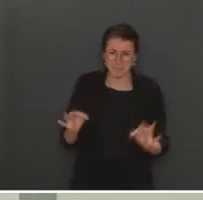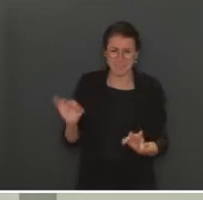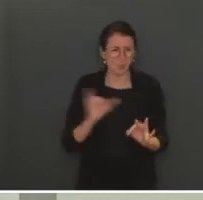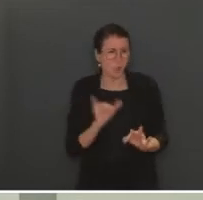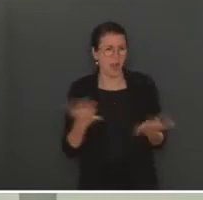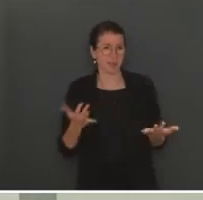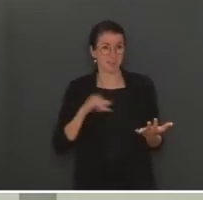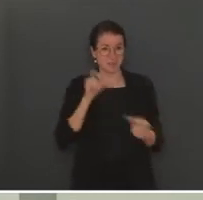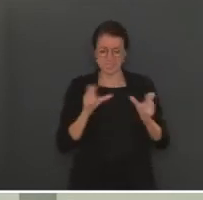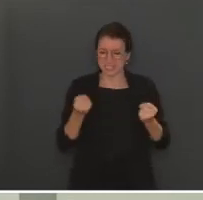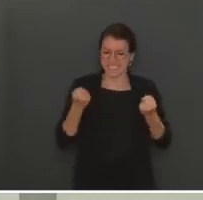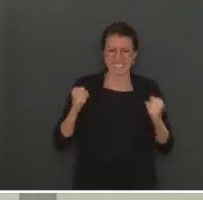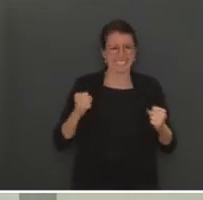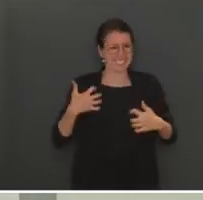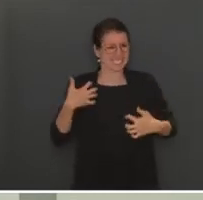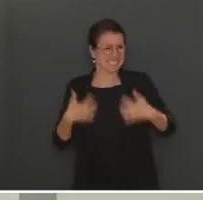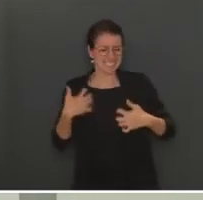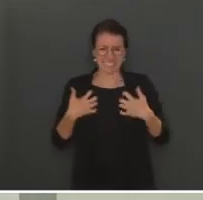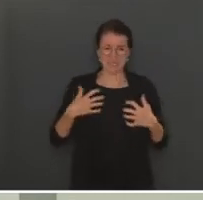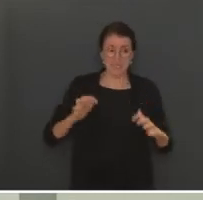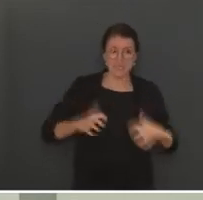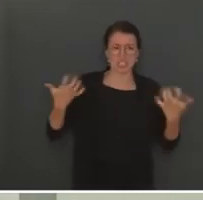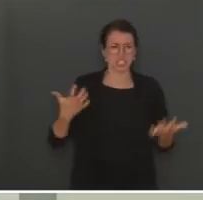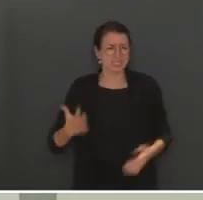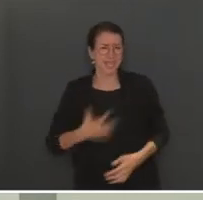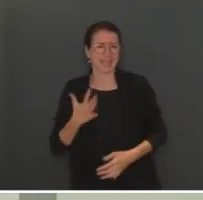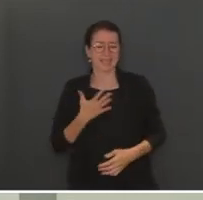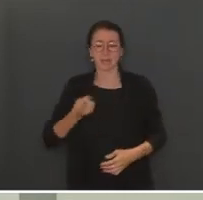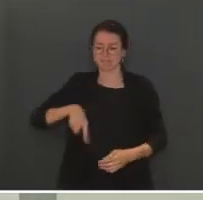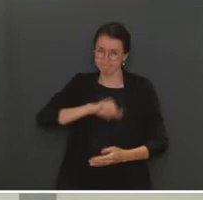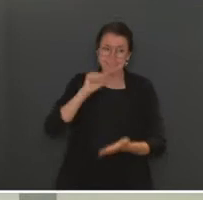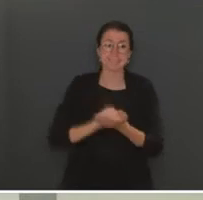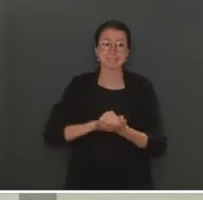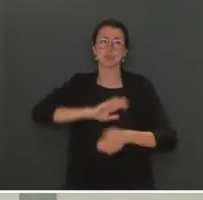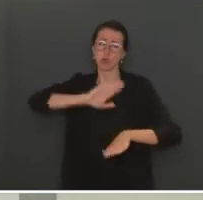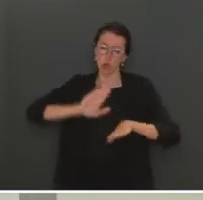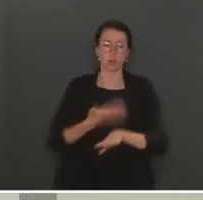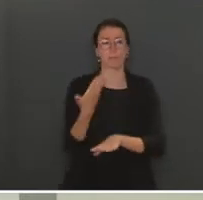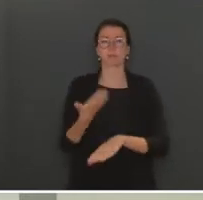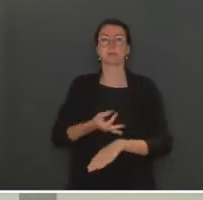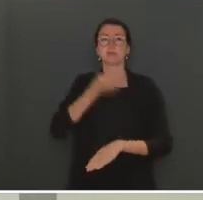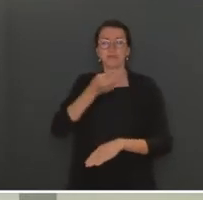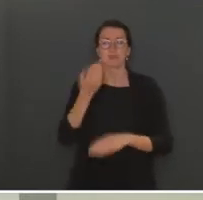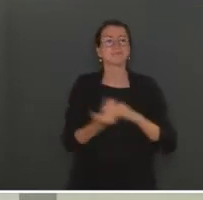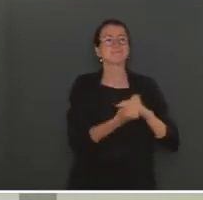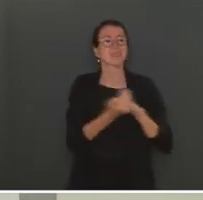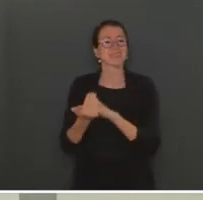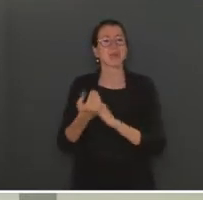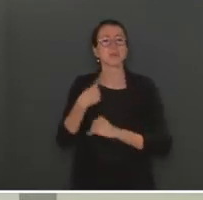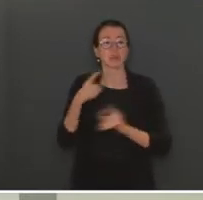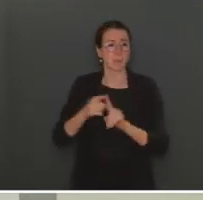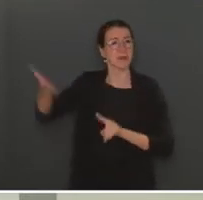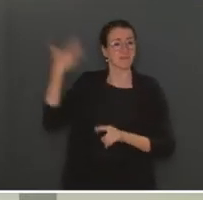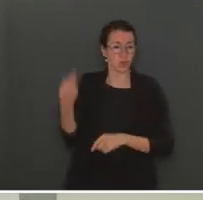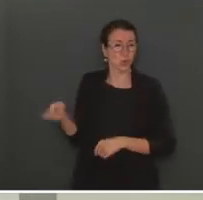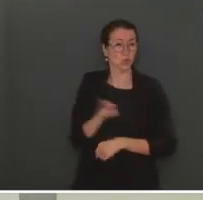C'est pourquoi nous avons décidé de reprendre les conférences de presse quotidiennes précédemment. Et je vais revenir cependant sur quelques chiffres